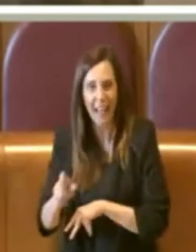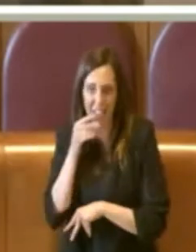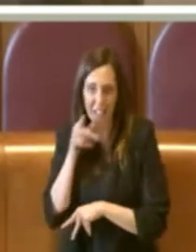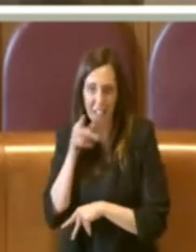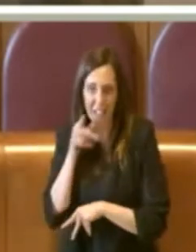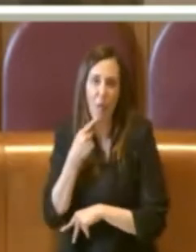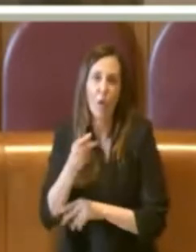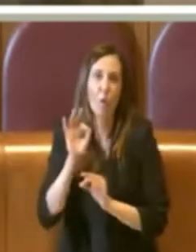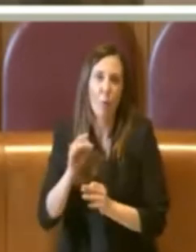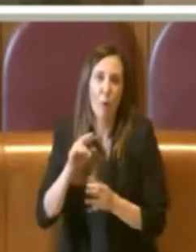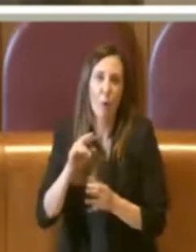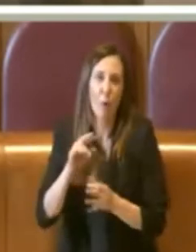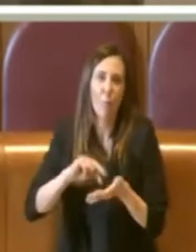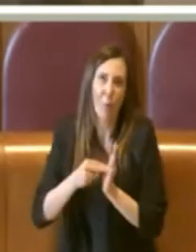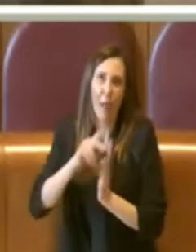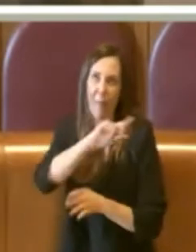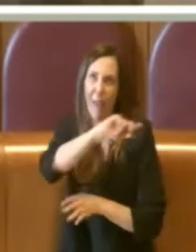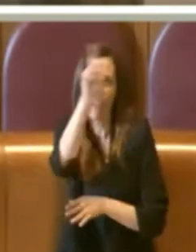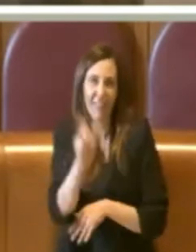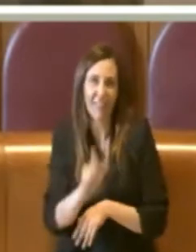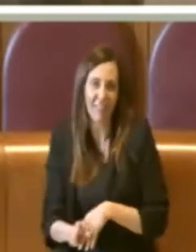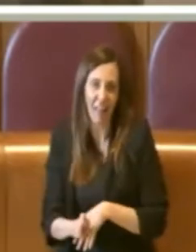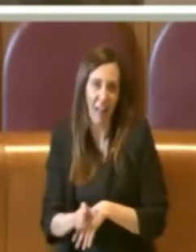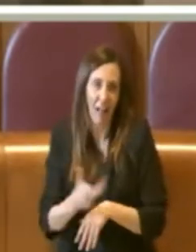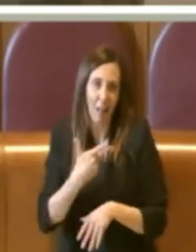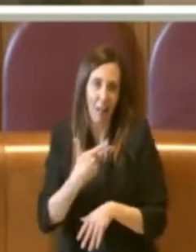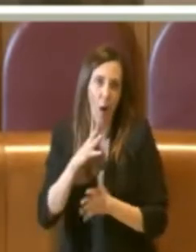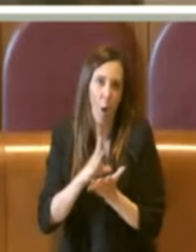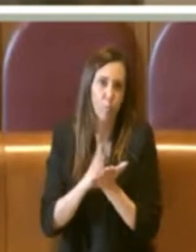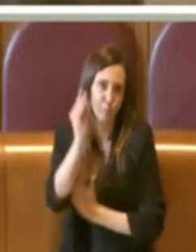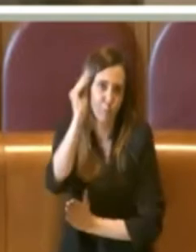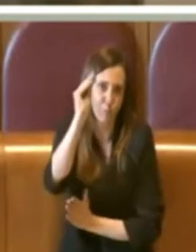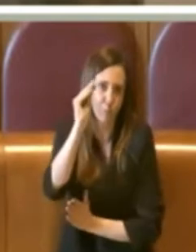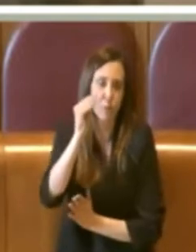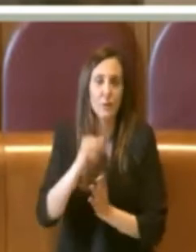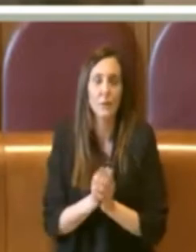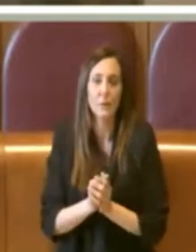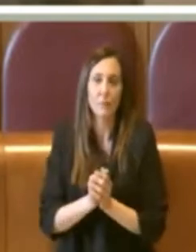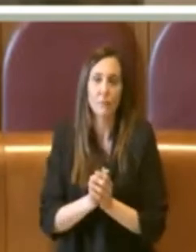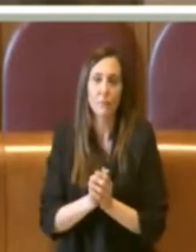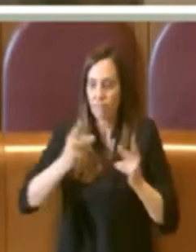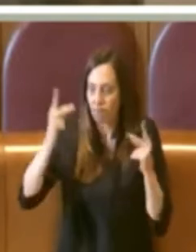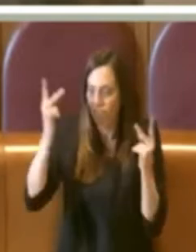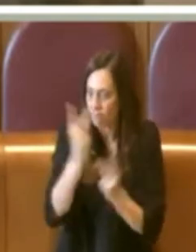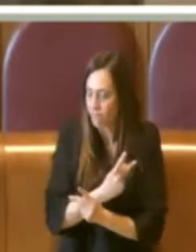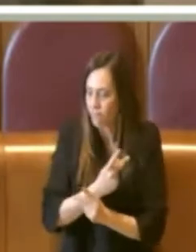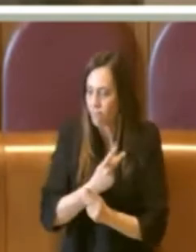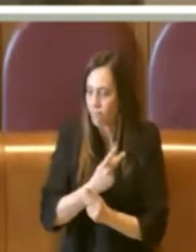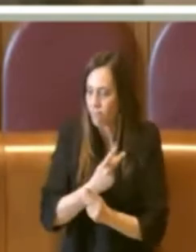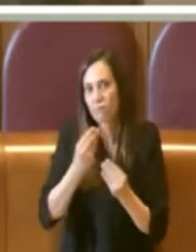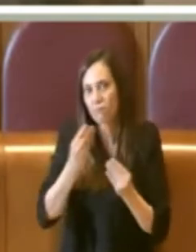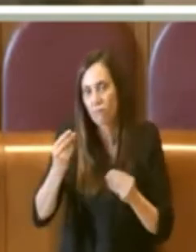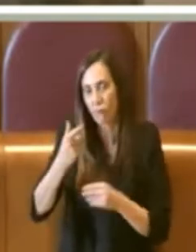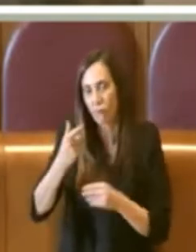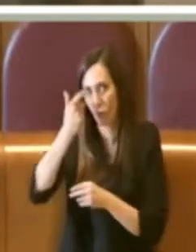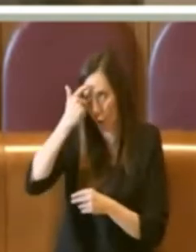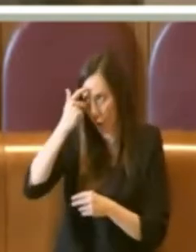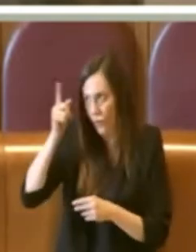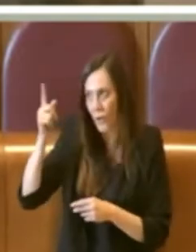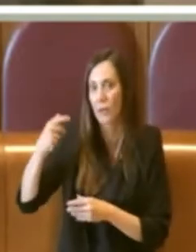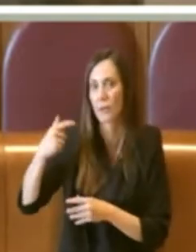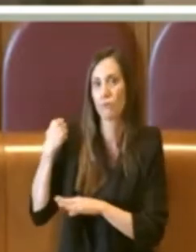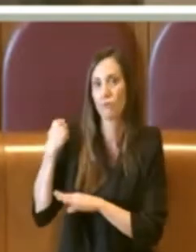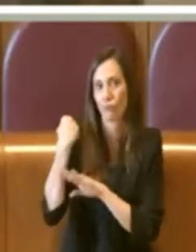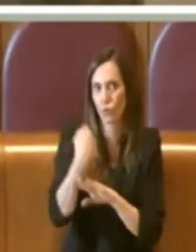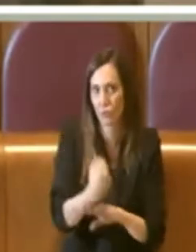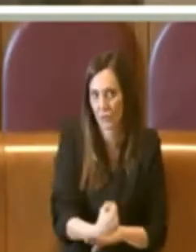trasporto pubblico italiane, ovviamente molto è stato fatto a livello centrale dai governi con misure di